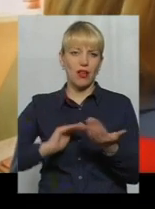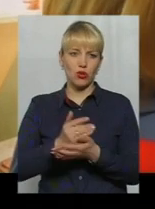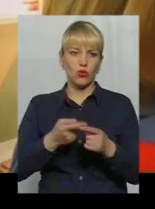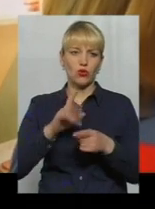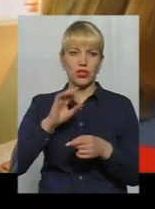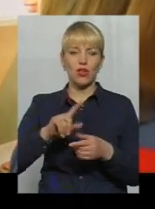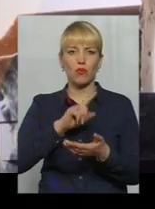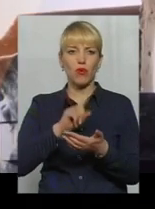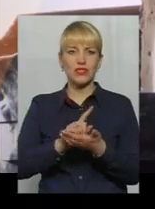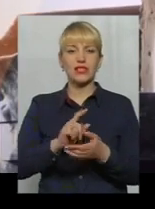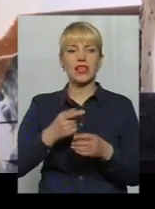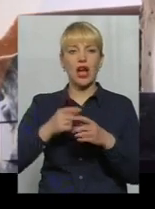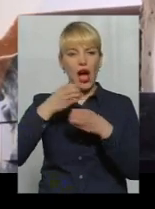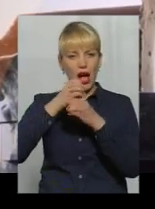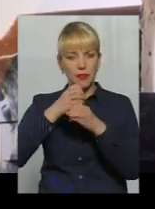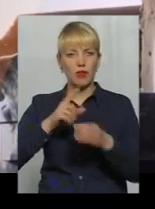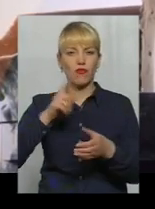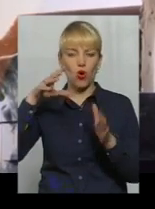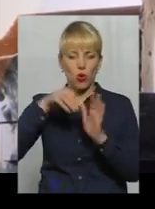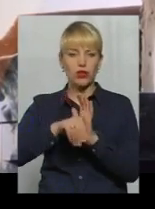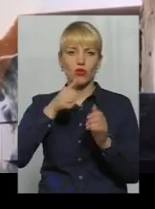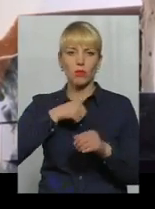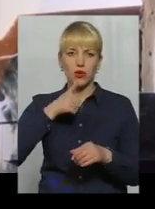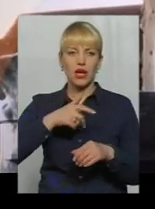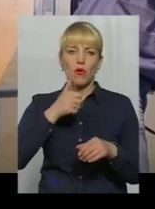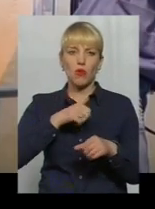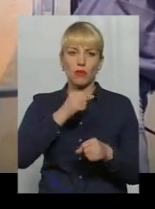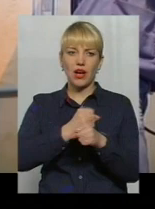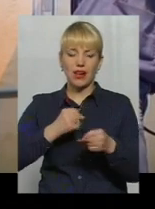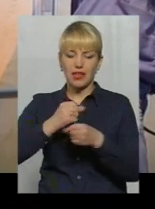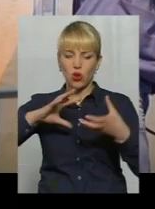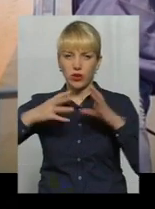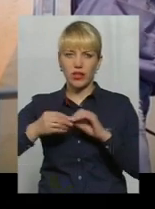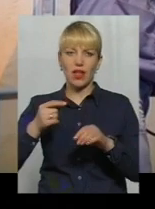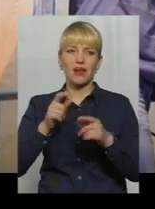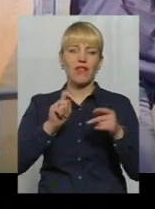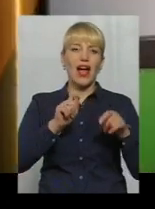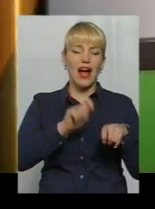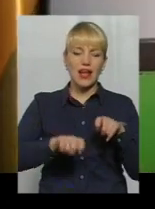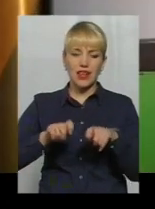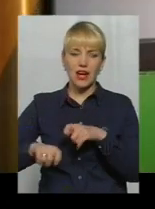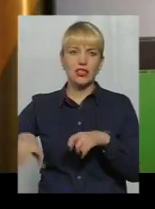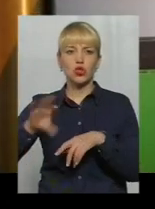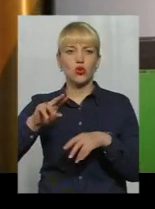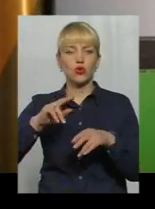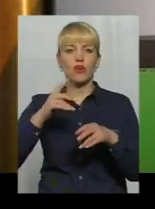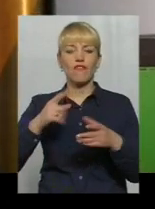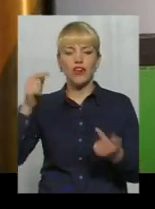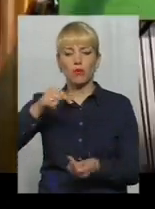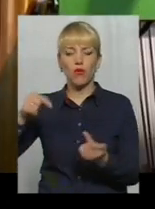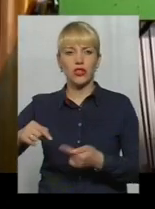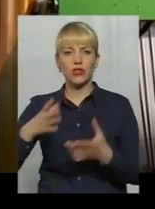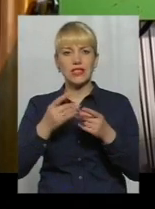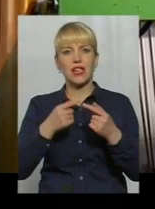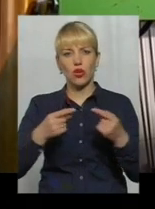'язків акредитованої лабораторії входить випробування, обробка результатів, аналіз і висновки щодо відповідності сировини та готової